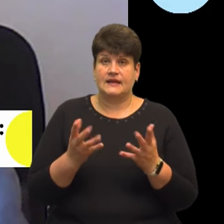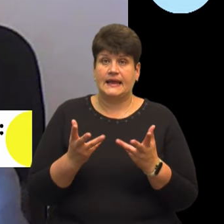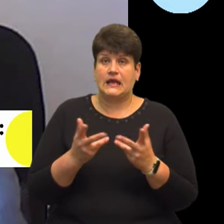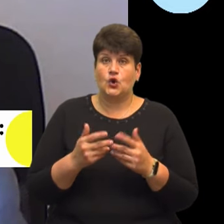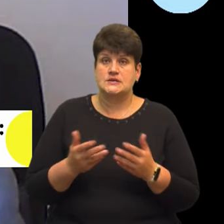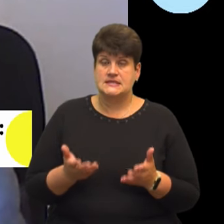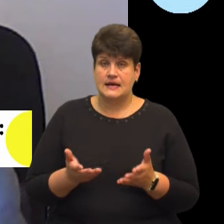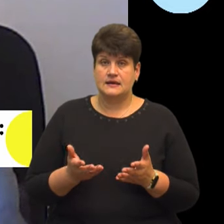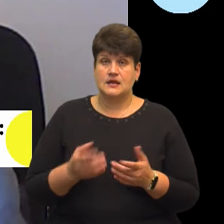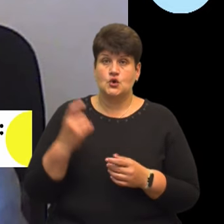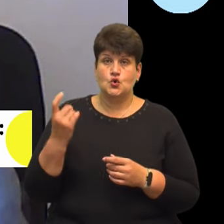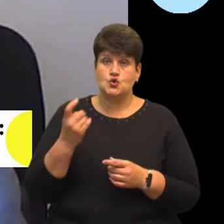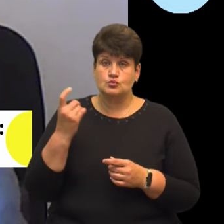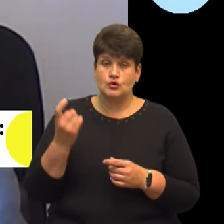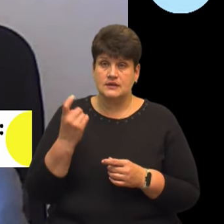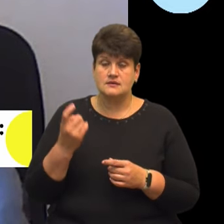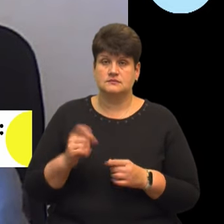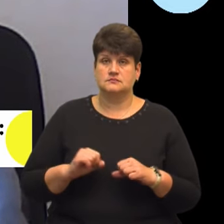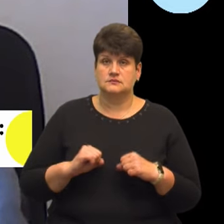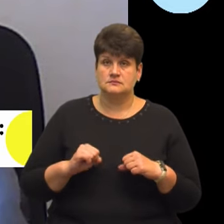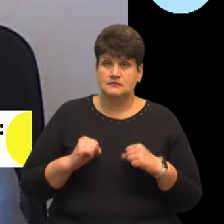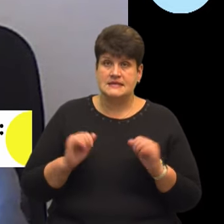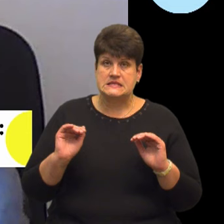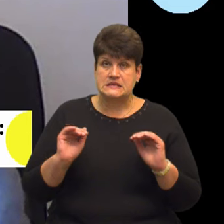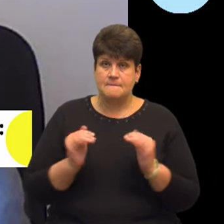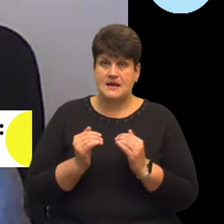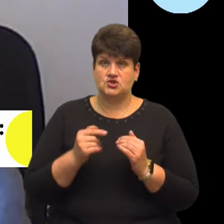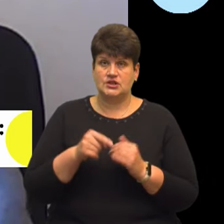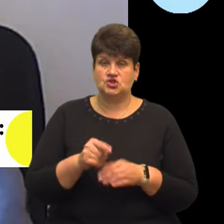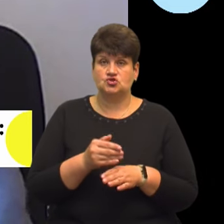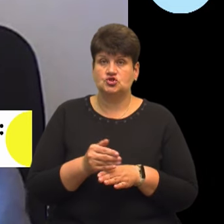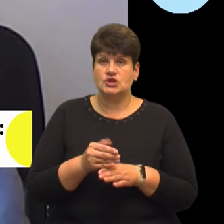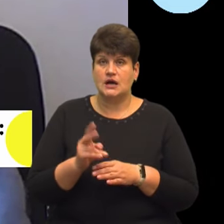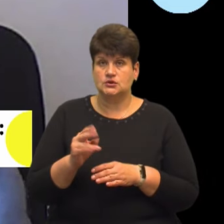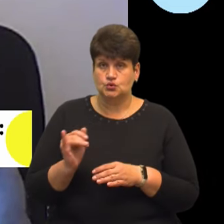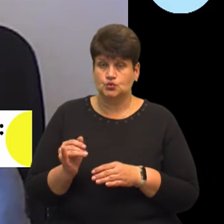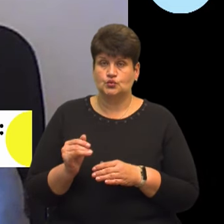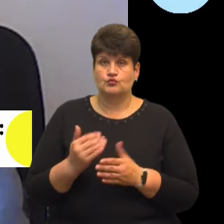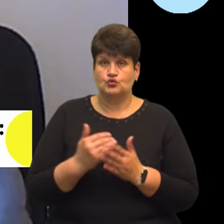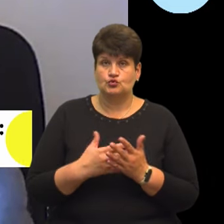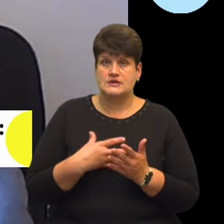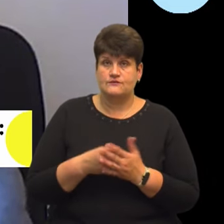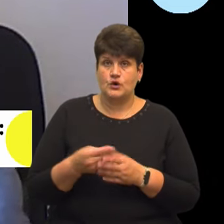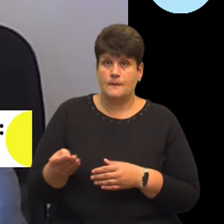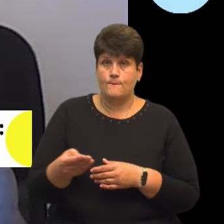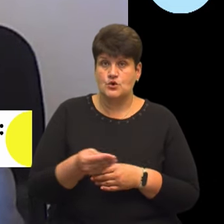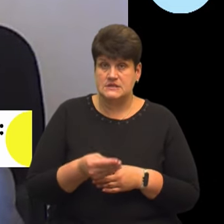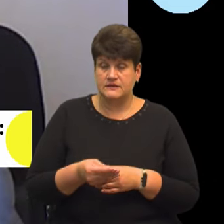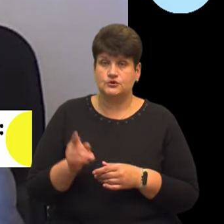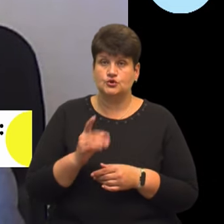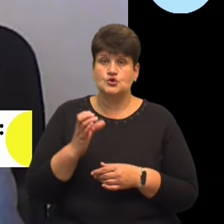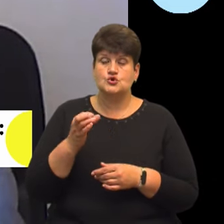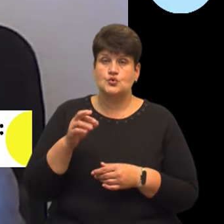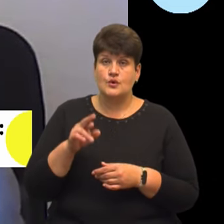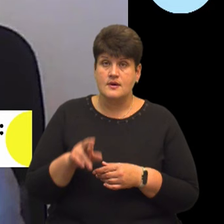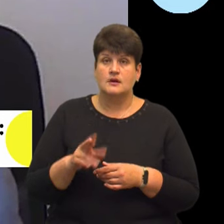І господарства-фермери намагаються все-таки зменшити її частку в структурі своїх посівів. Щодо соєвих бобів,